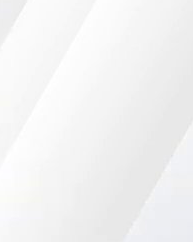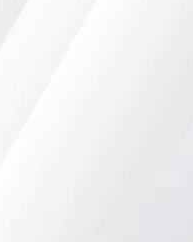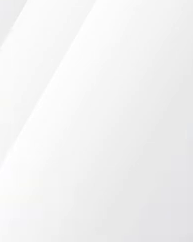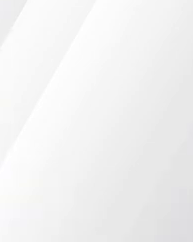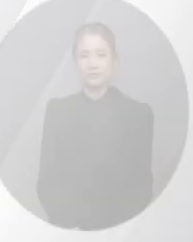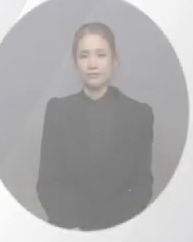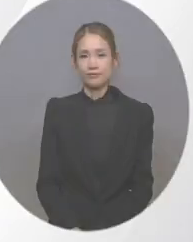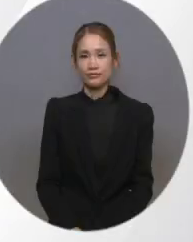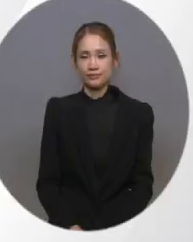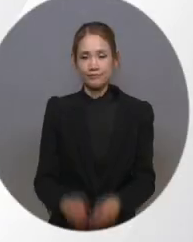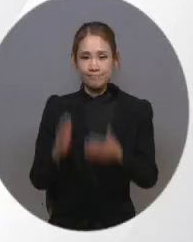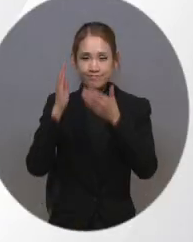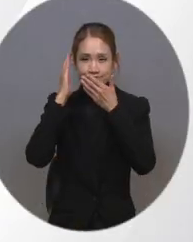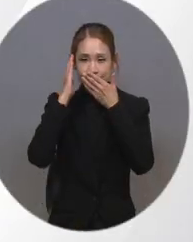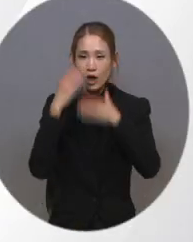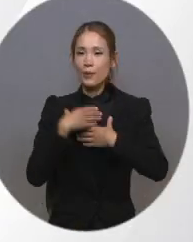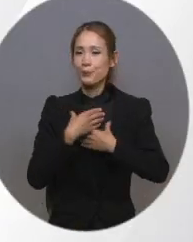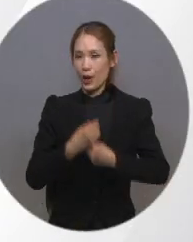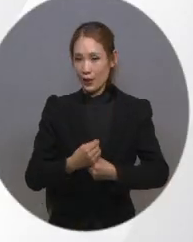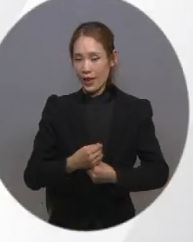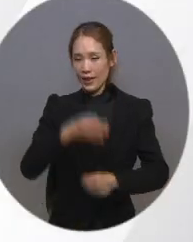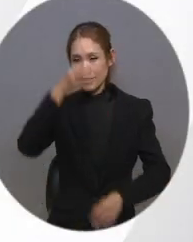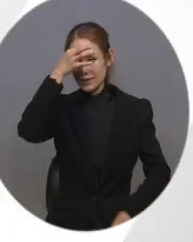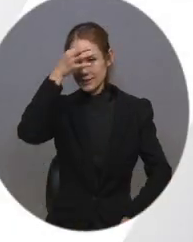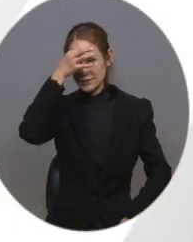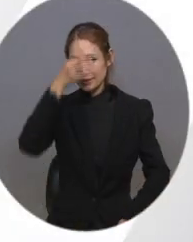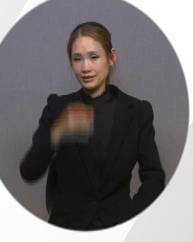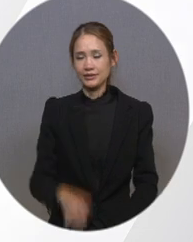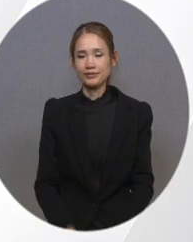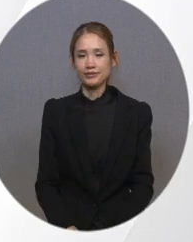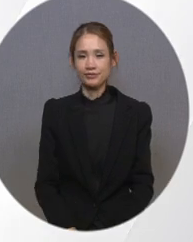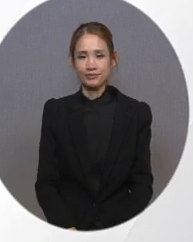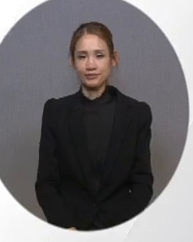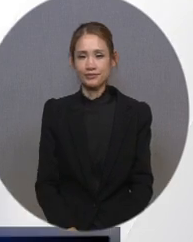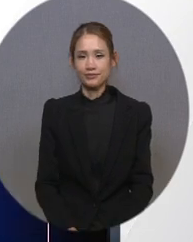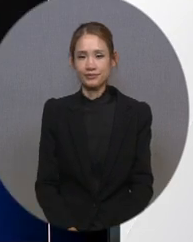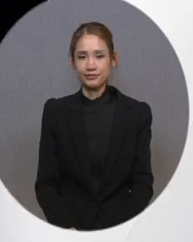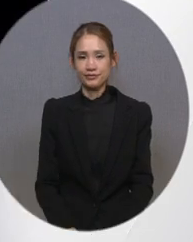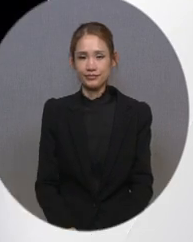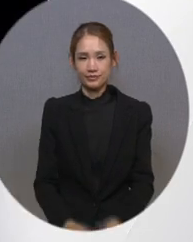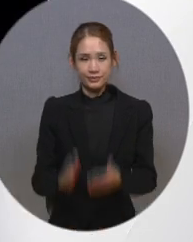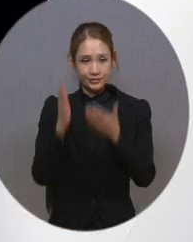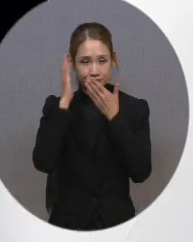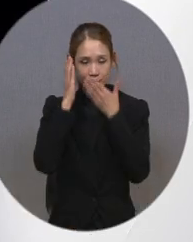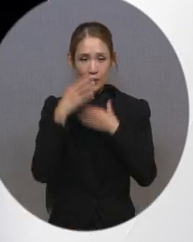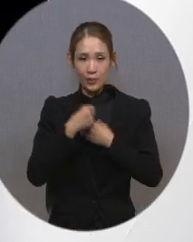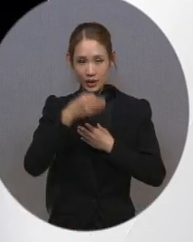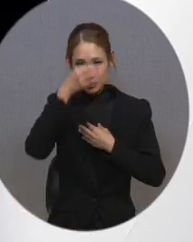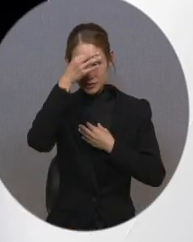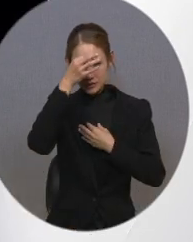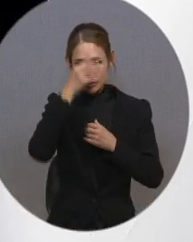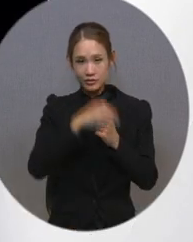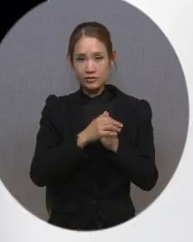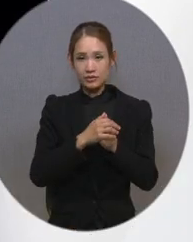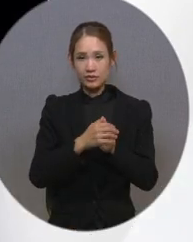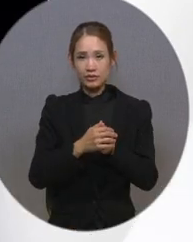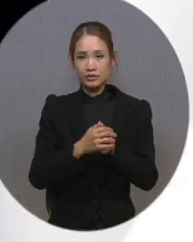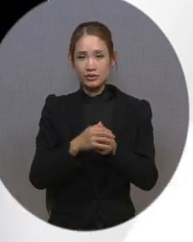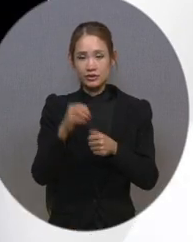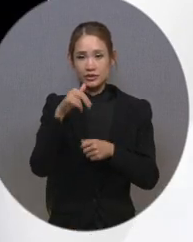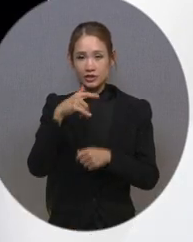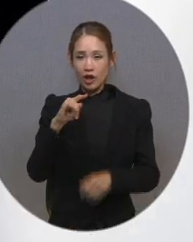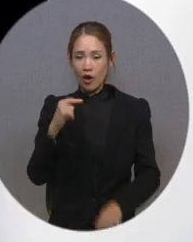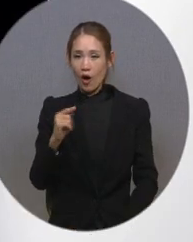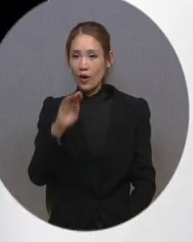다음은 청각장애인 편의 기능에 대해 살펴보겠습니다. 청각장애인 편의 기능들도 접근성 메뉴에서